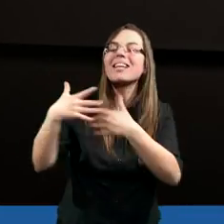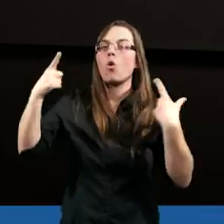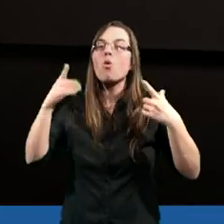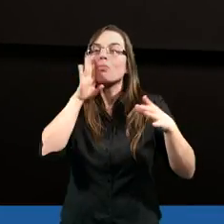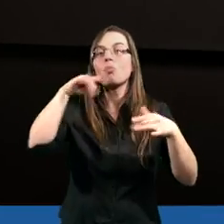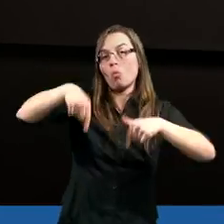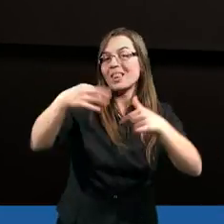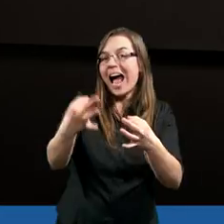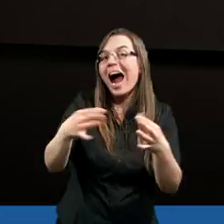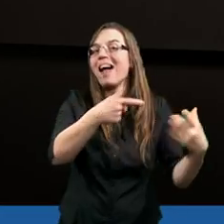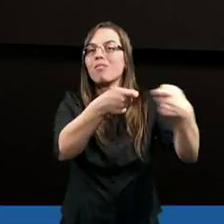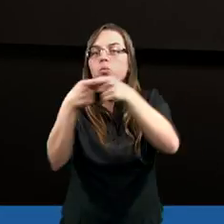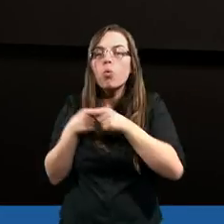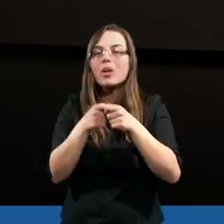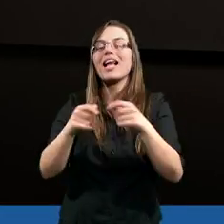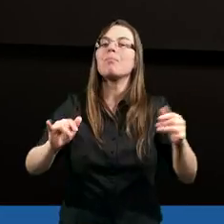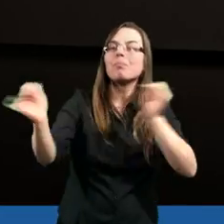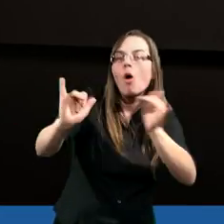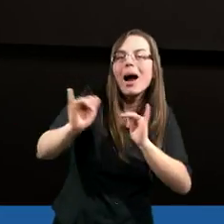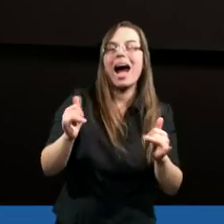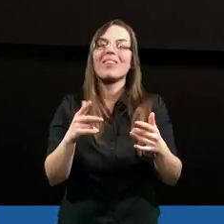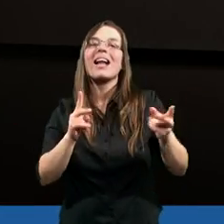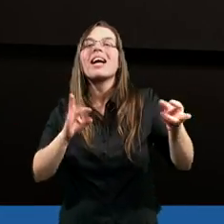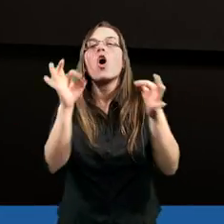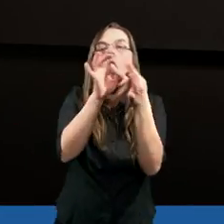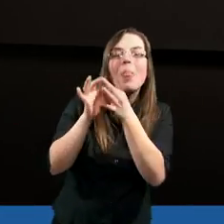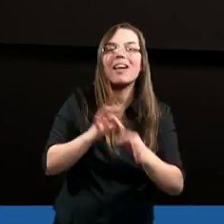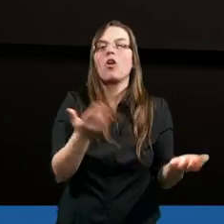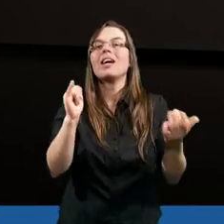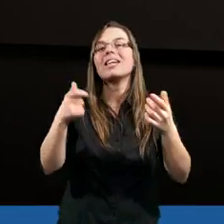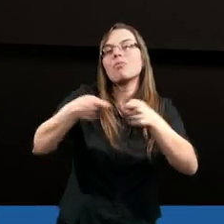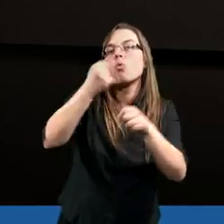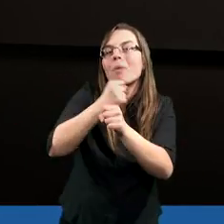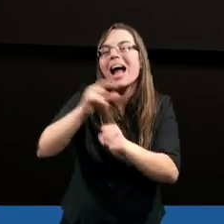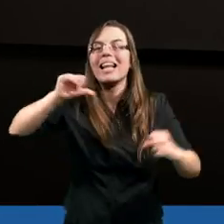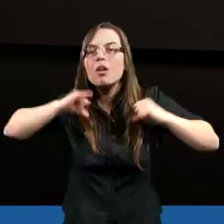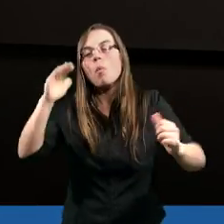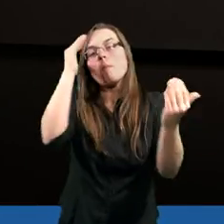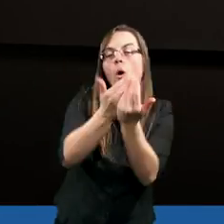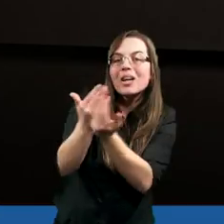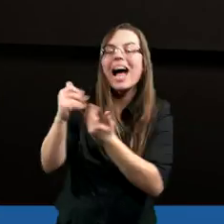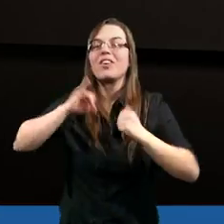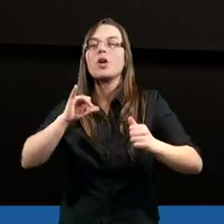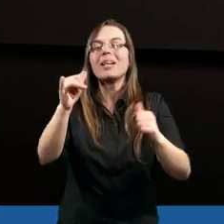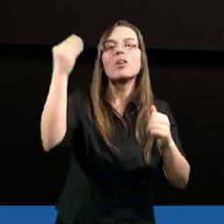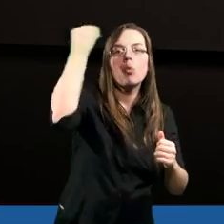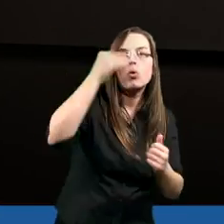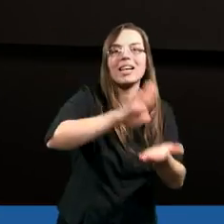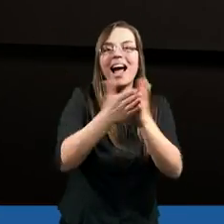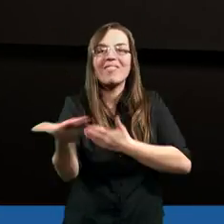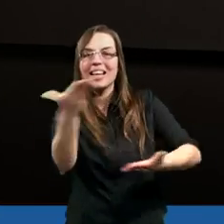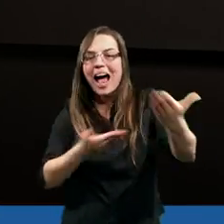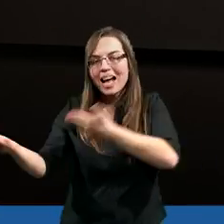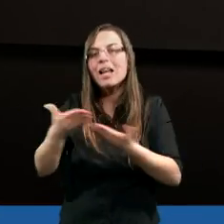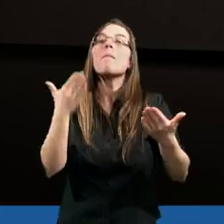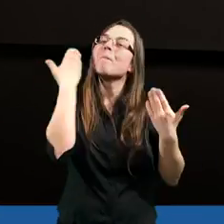bliskości jakby teraz realizować siebie nawzajem i współpracować ze sobą i uczyć się od siebie nawzajem. Także